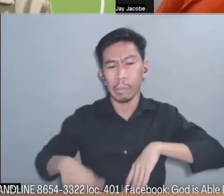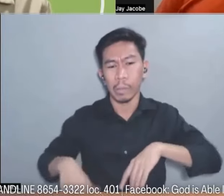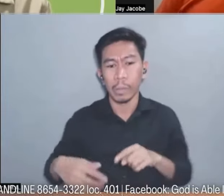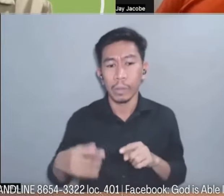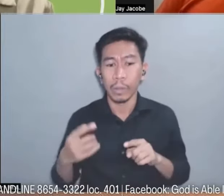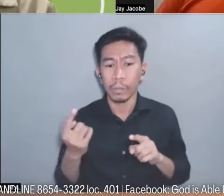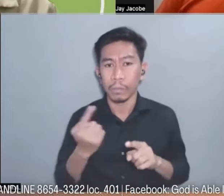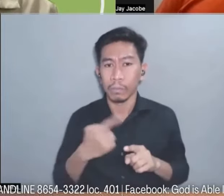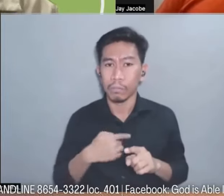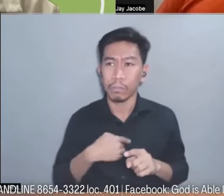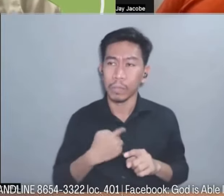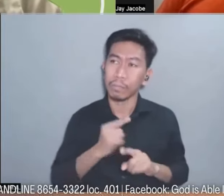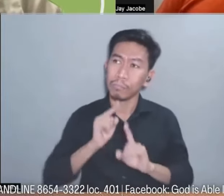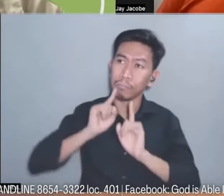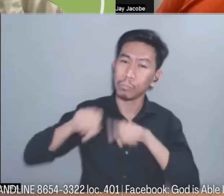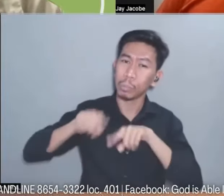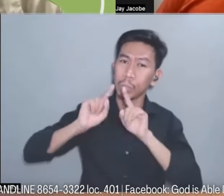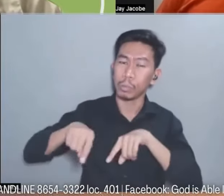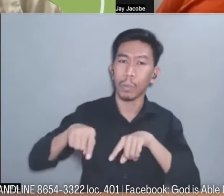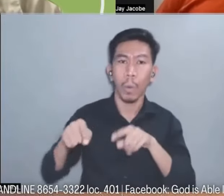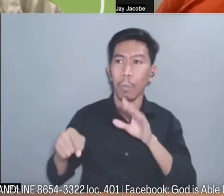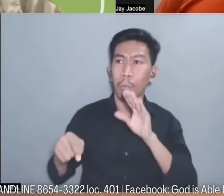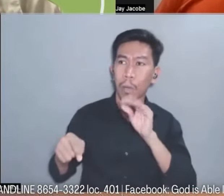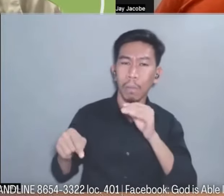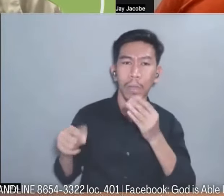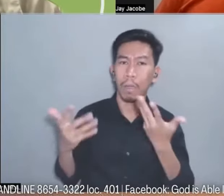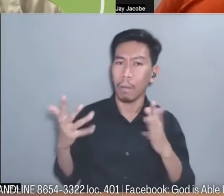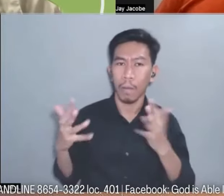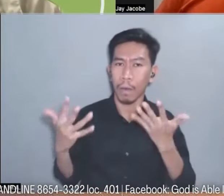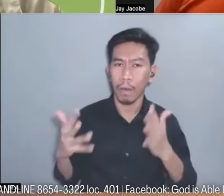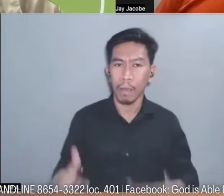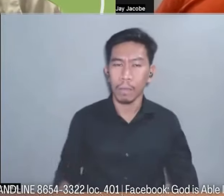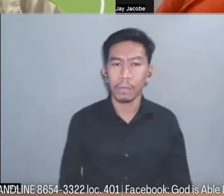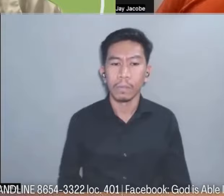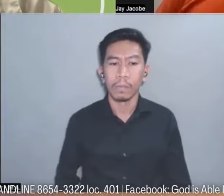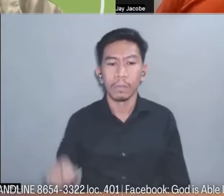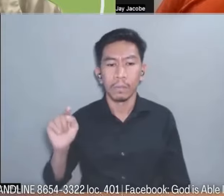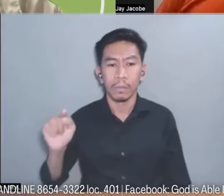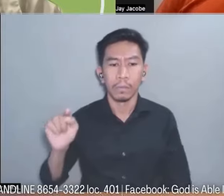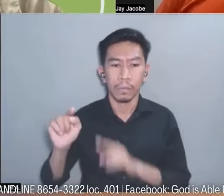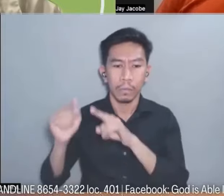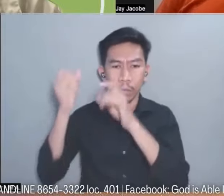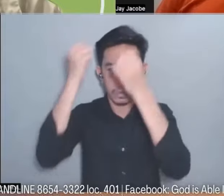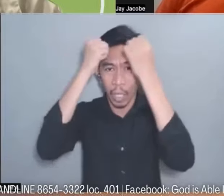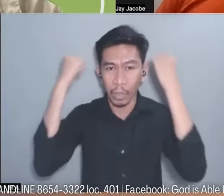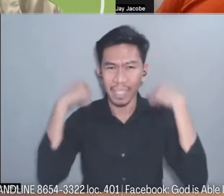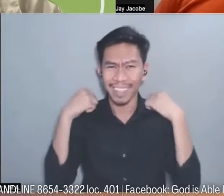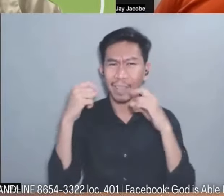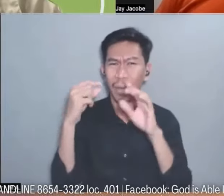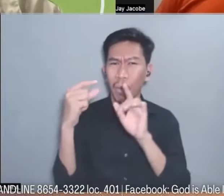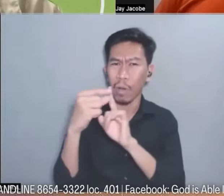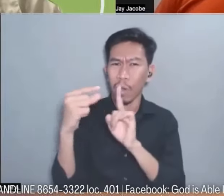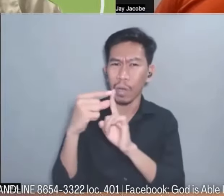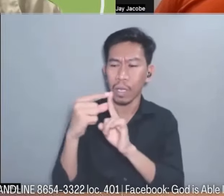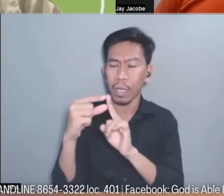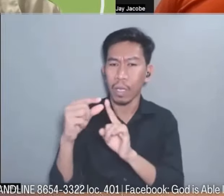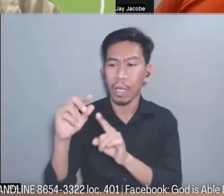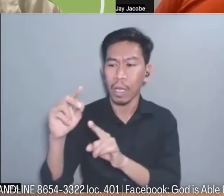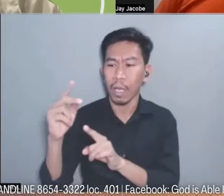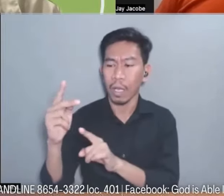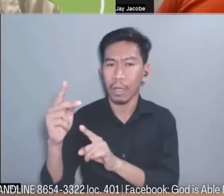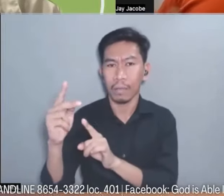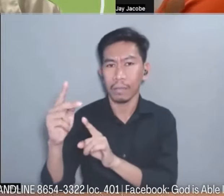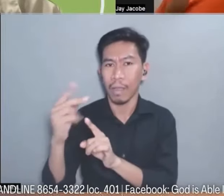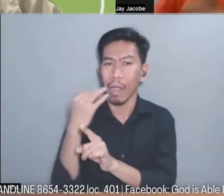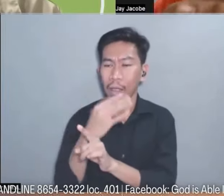nagsasalita noon yung time na narinig ko po yung sinabi nung Saudi nakalas pag sinabi po kasi sa Saudi nakalas ang term